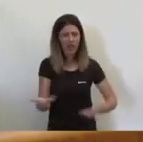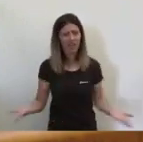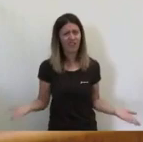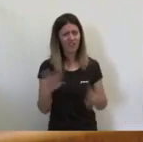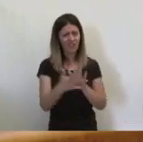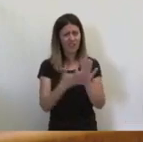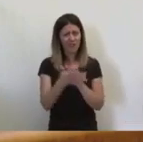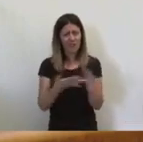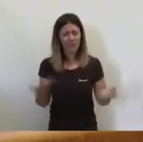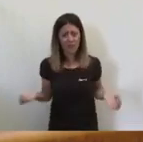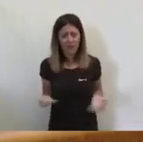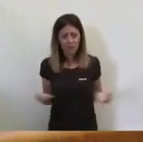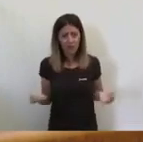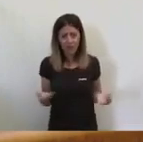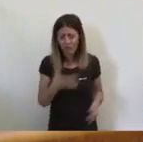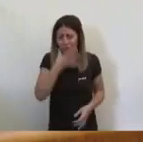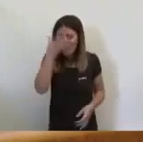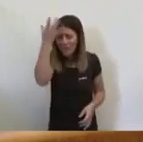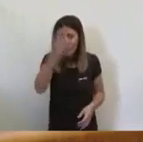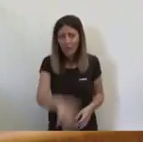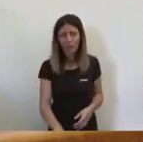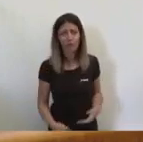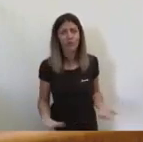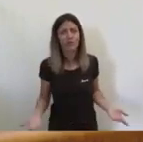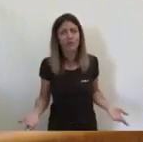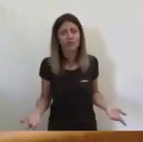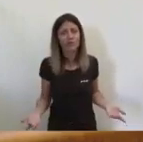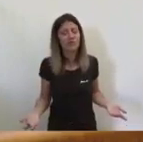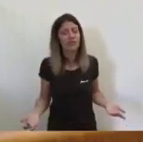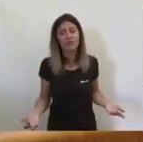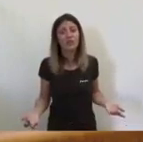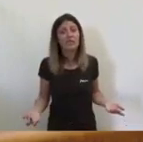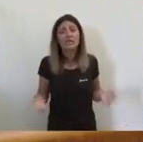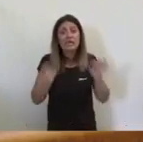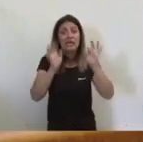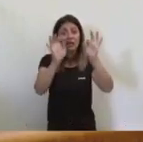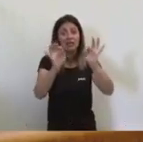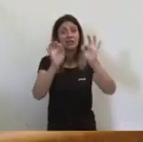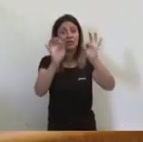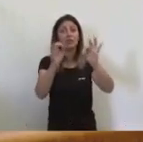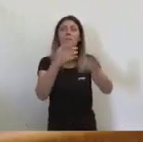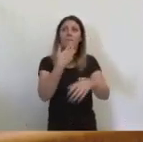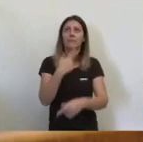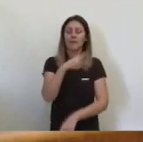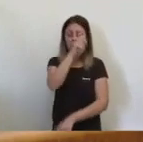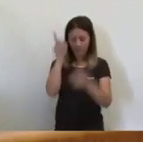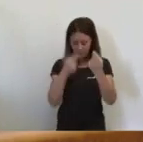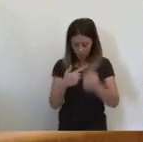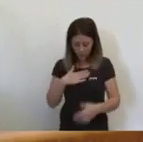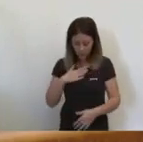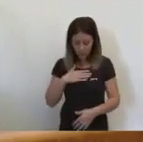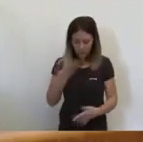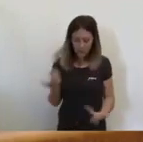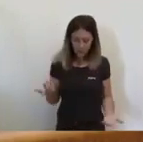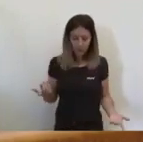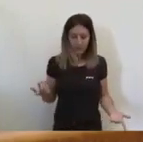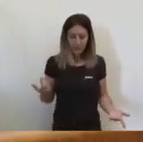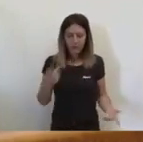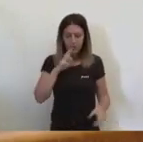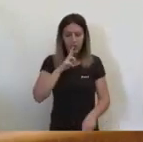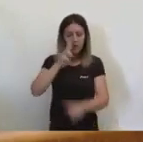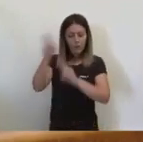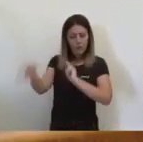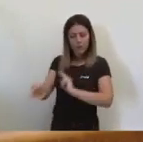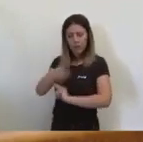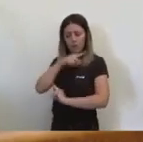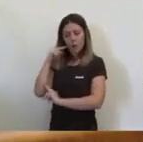És una autèntica vergonya. I això em fa preguntar-me una cosa, després de saber la resposta